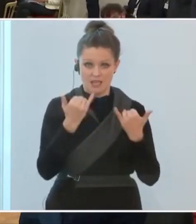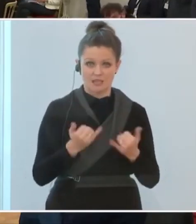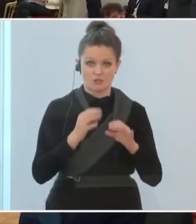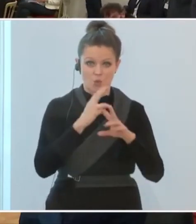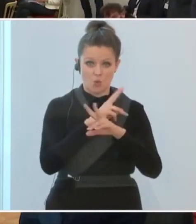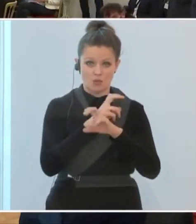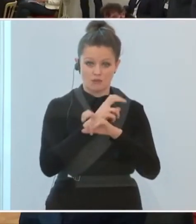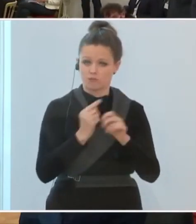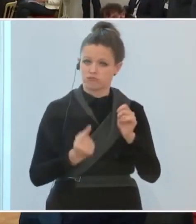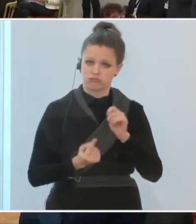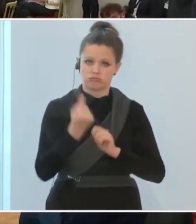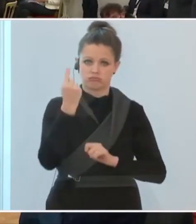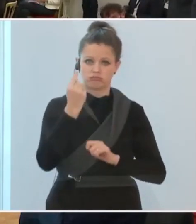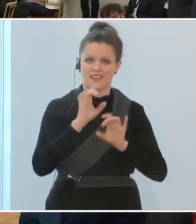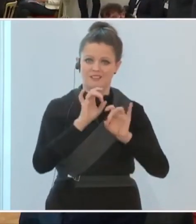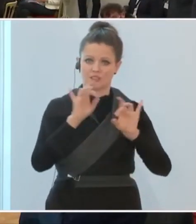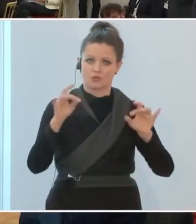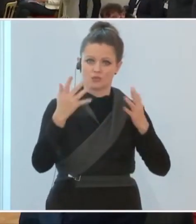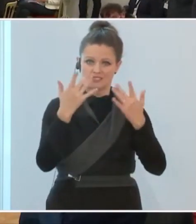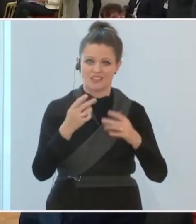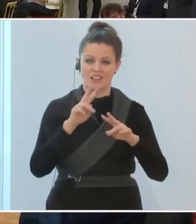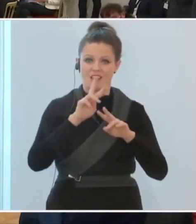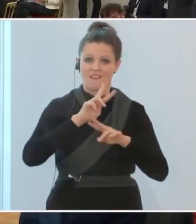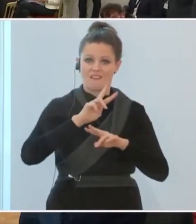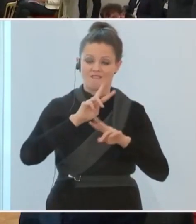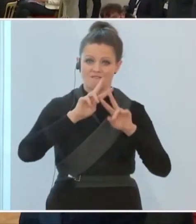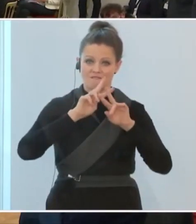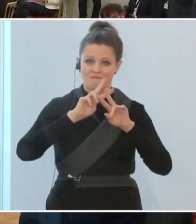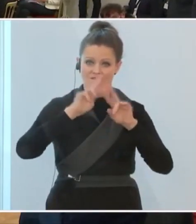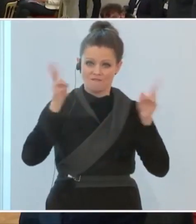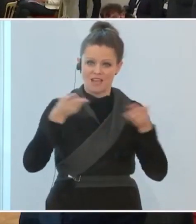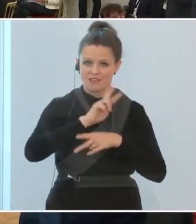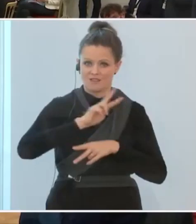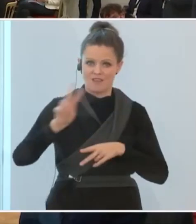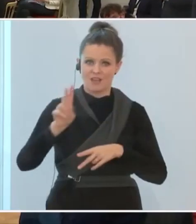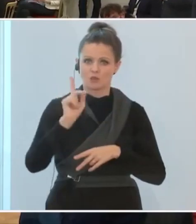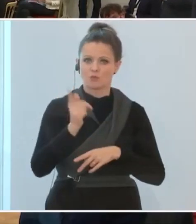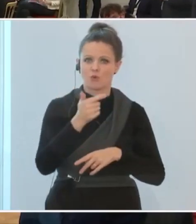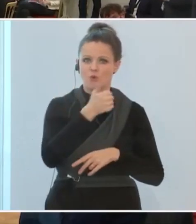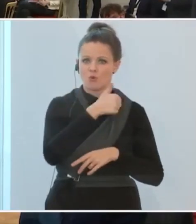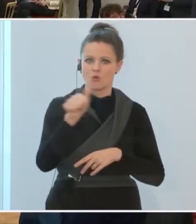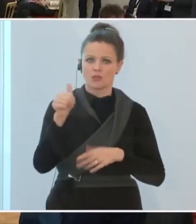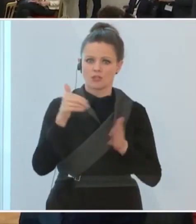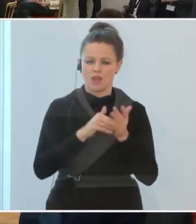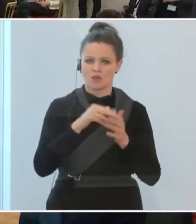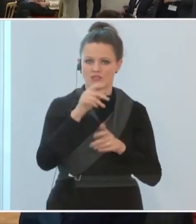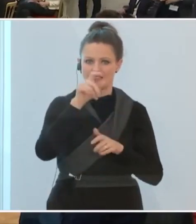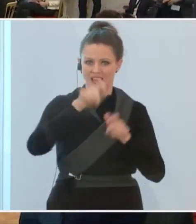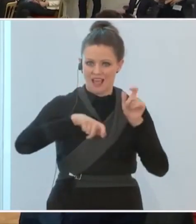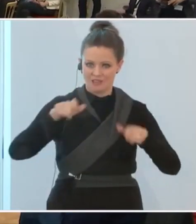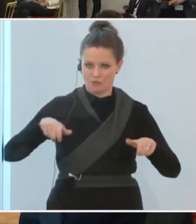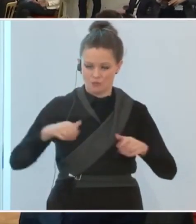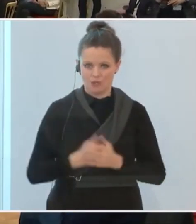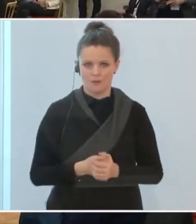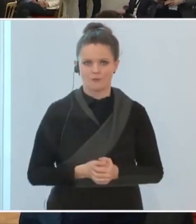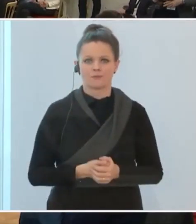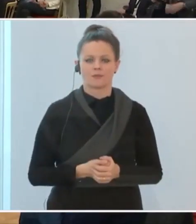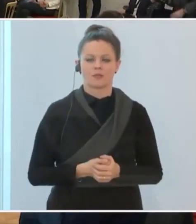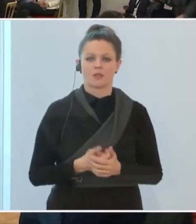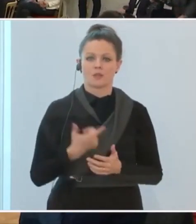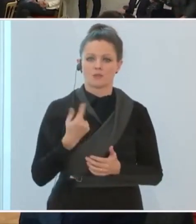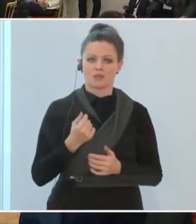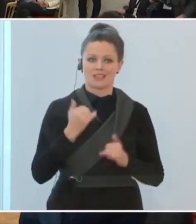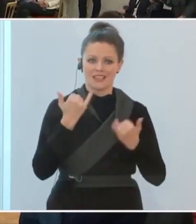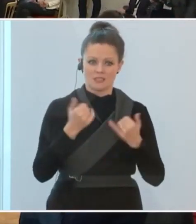Infektionszahlen weltweit gehabt, pro 100.000 Einwohner. Jetzt müssen Leute, die ins Ausland gehen, danach in